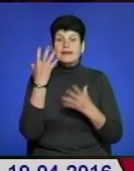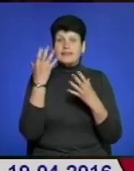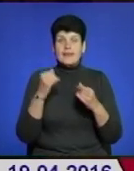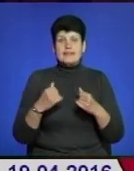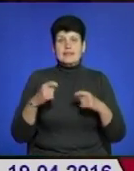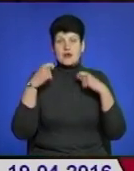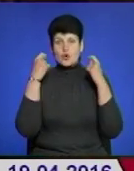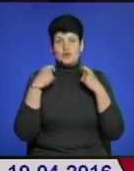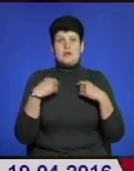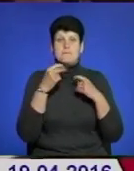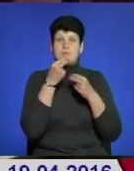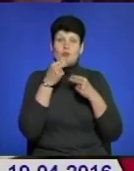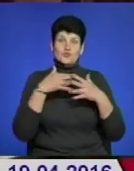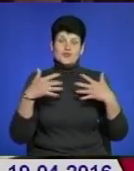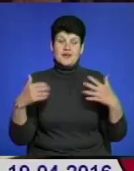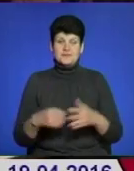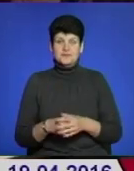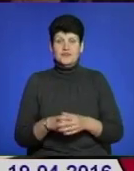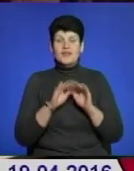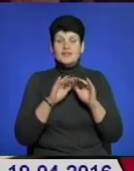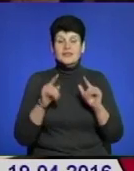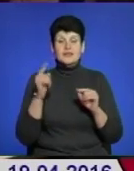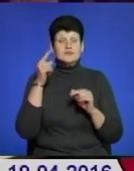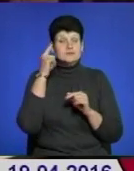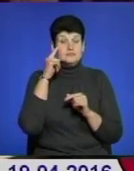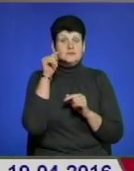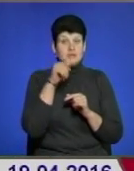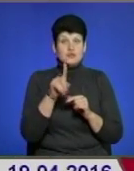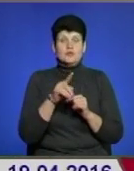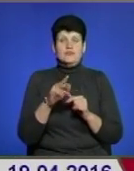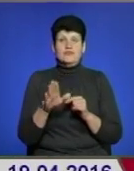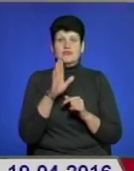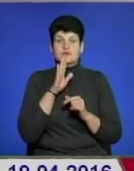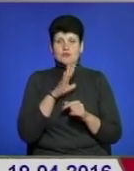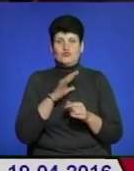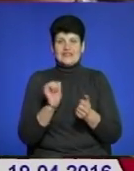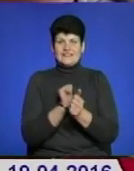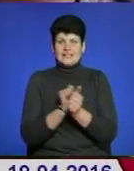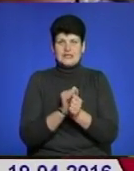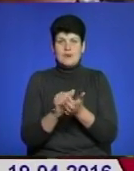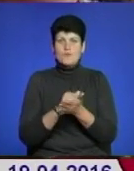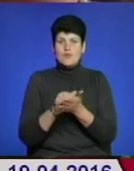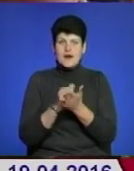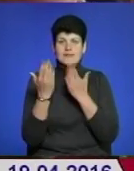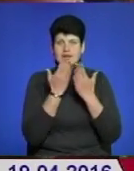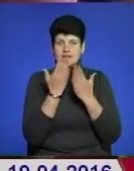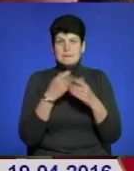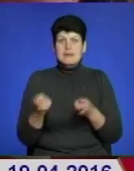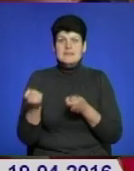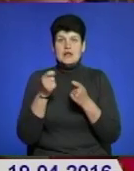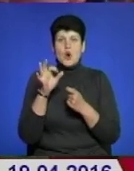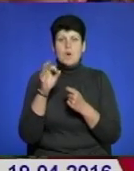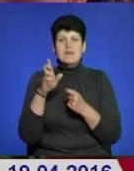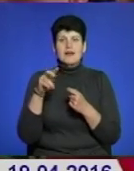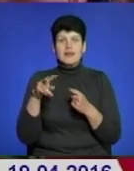всіх пригощає. Діти навіть дбають, щоб Марічка мала твердий папір для читання. Ми приносимо такі обкладинки